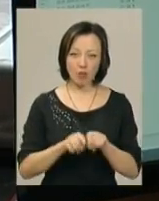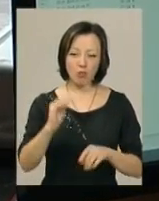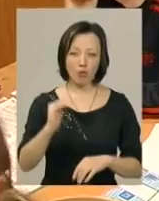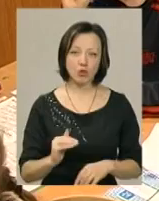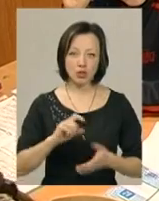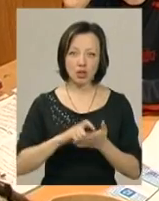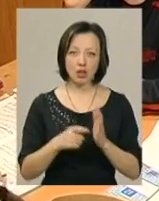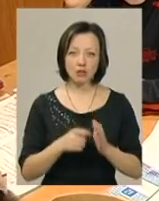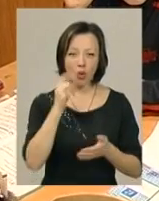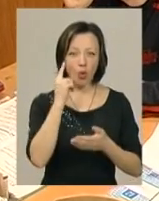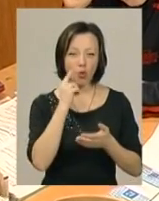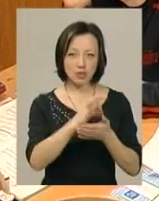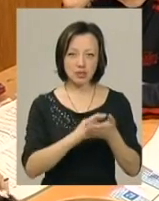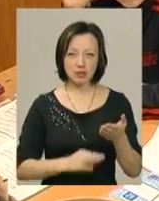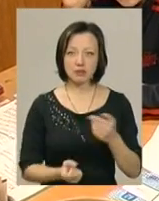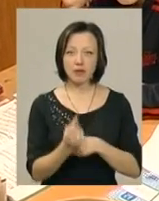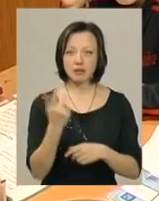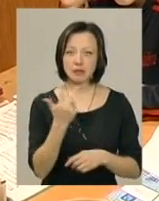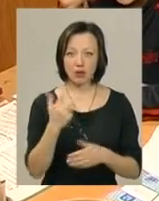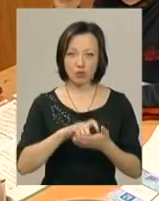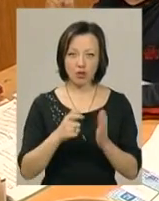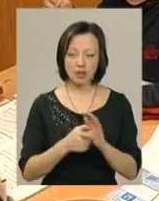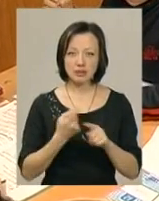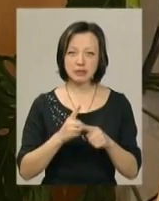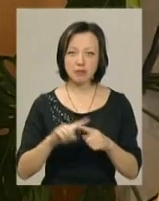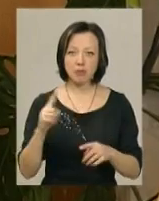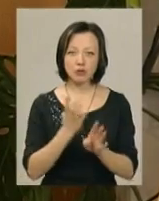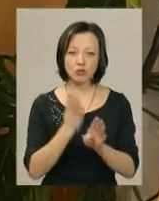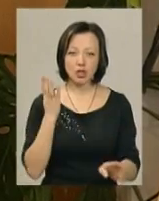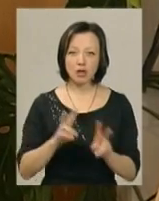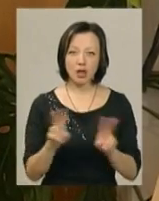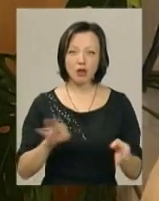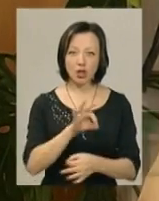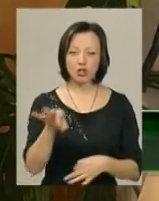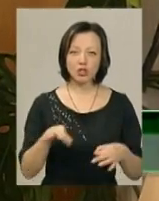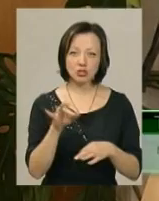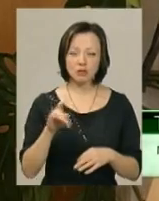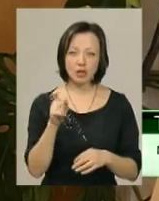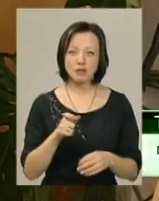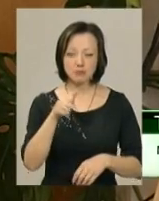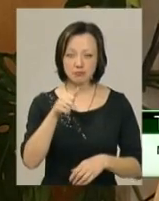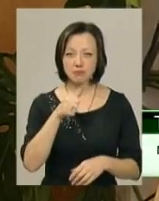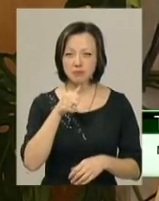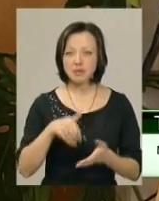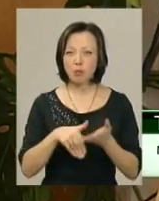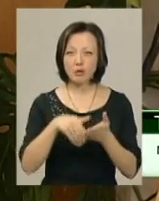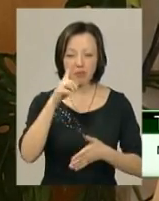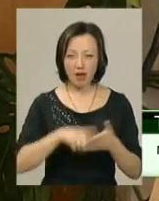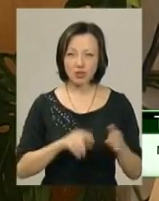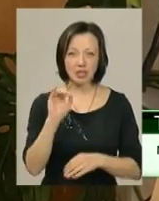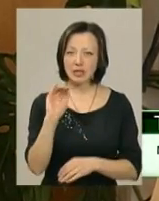класах оцінки з'являються тільки з третього класу. Це в першу чергу йде як лишній раз спосіб переконатися в тому, що дитина не